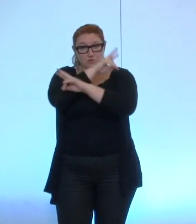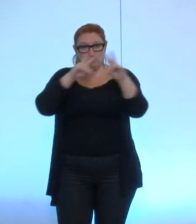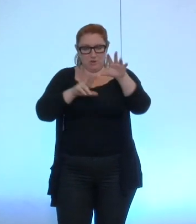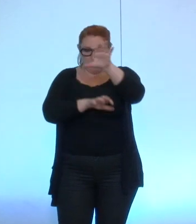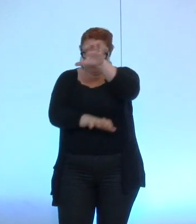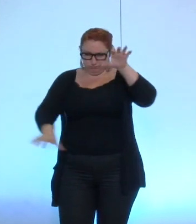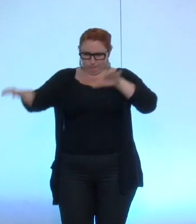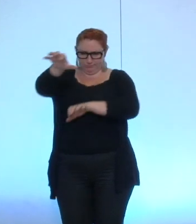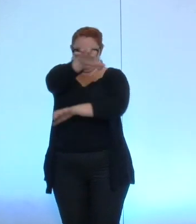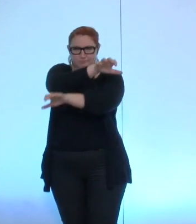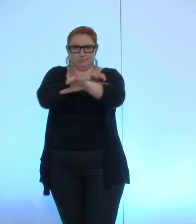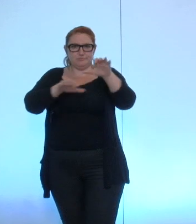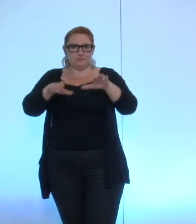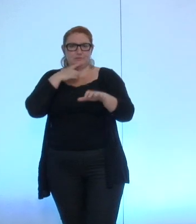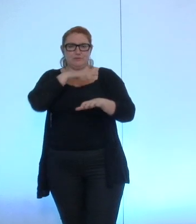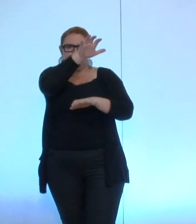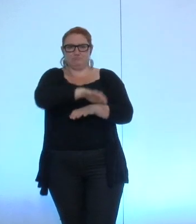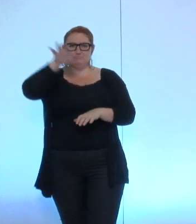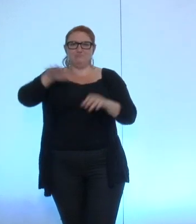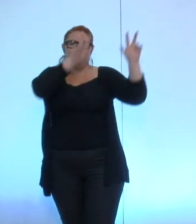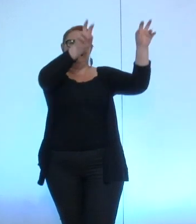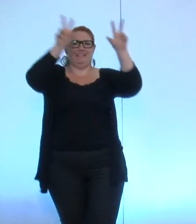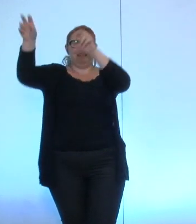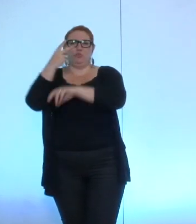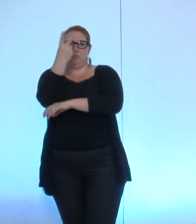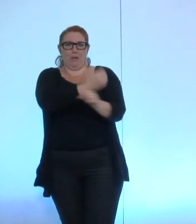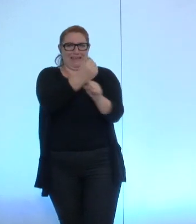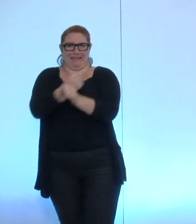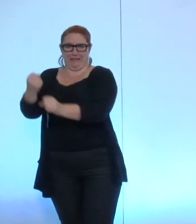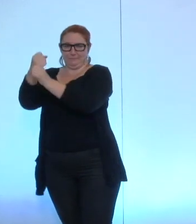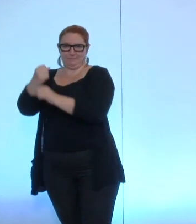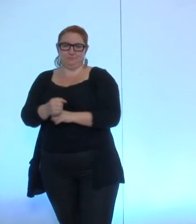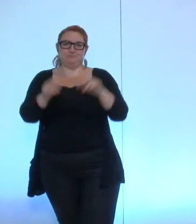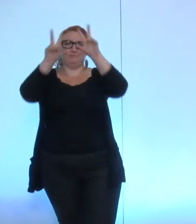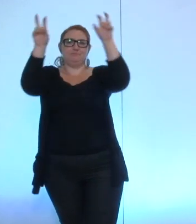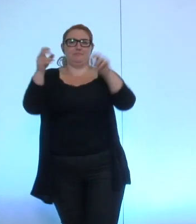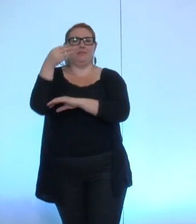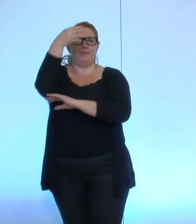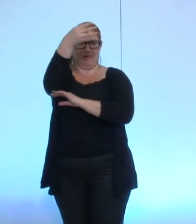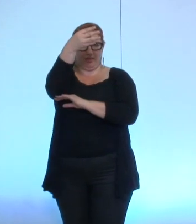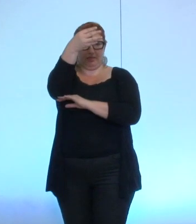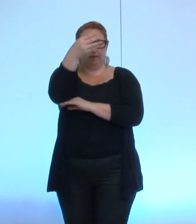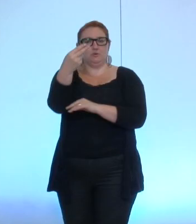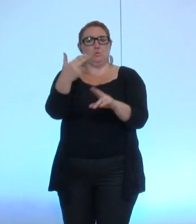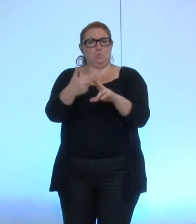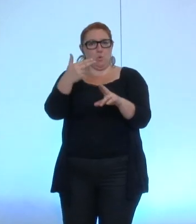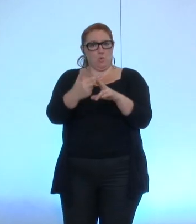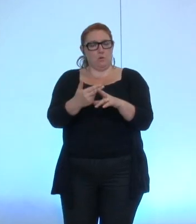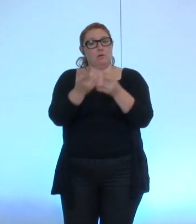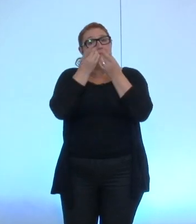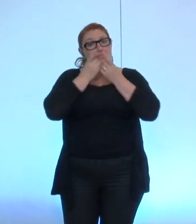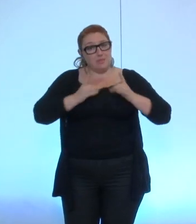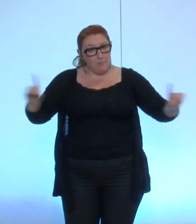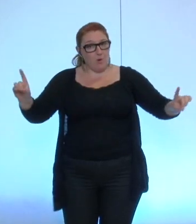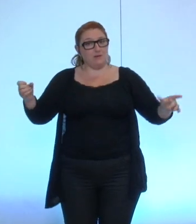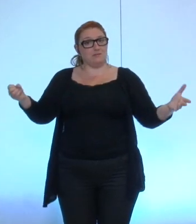avec la création de deux titres. Un titre 4 intitulé de la démocratie, de l